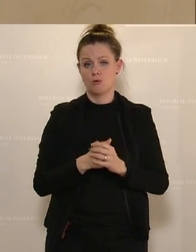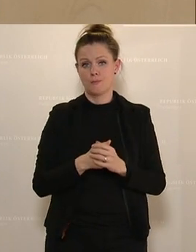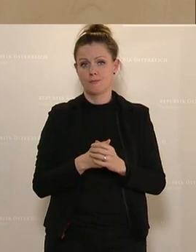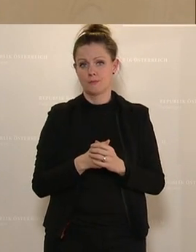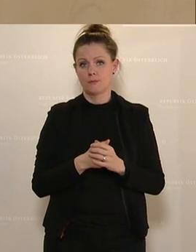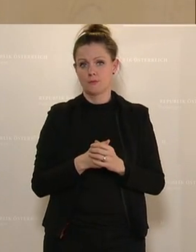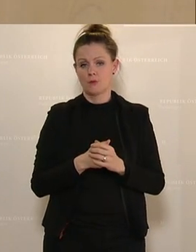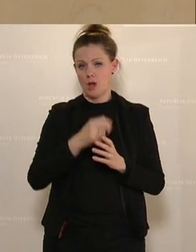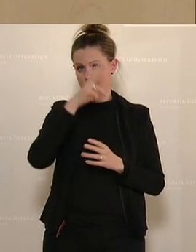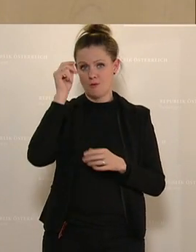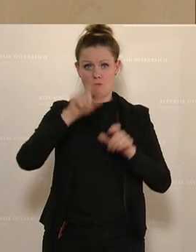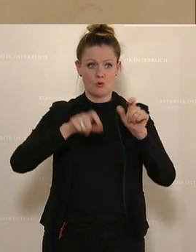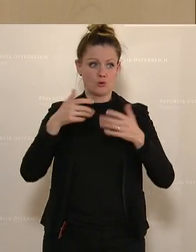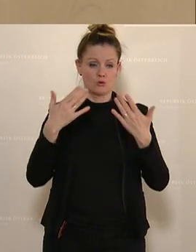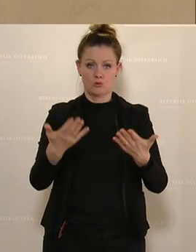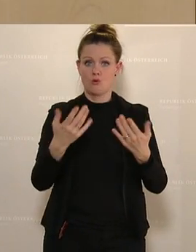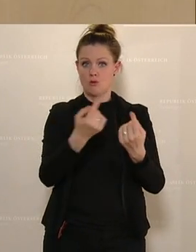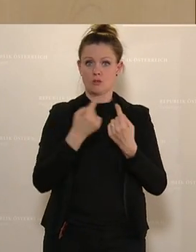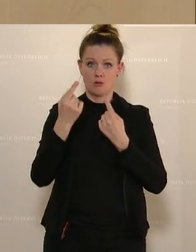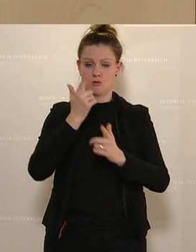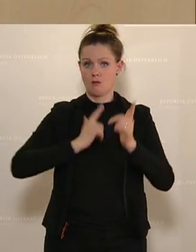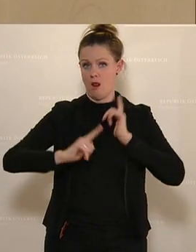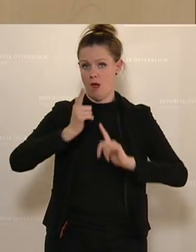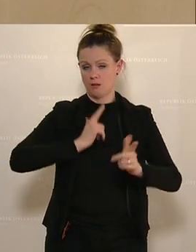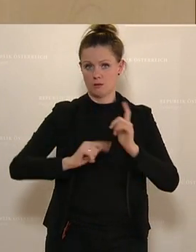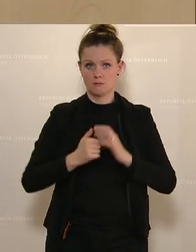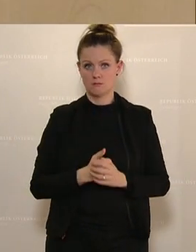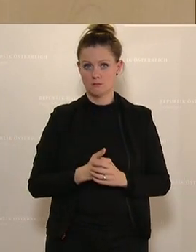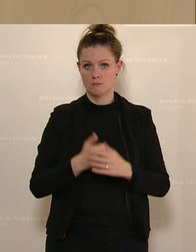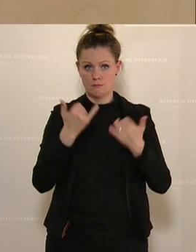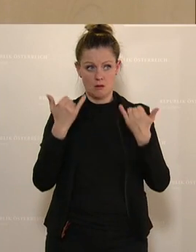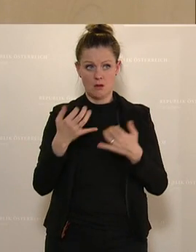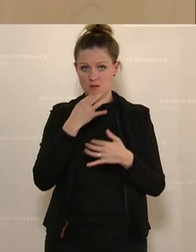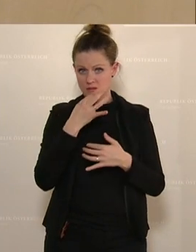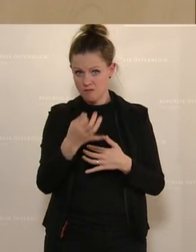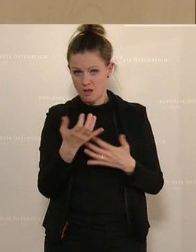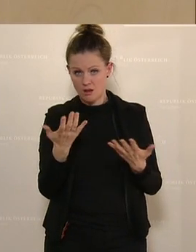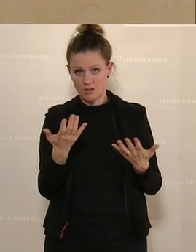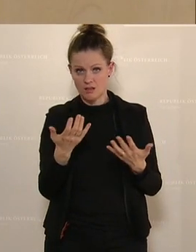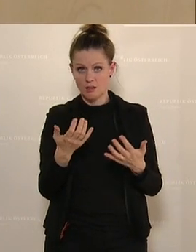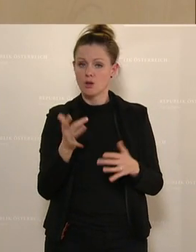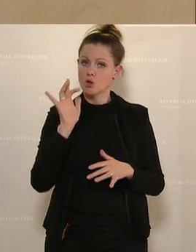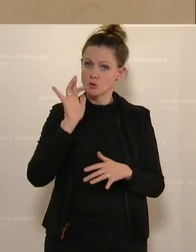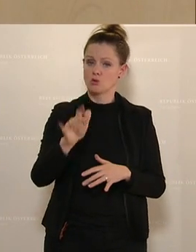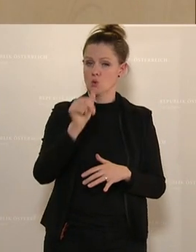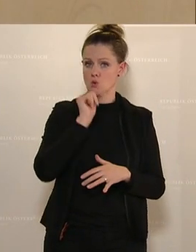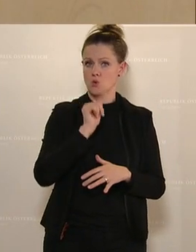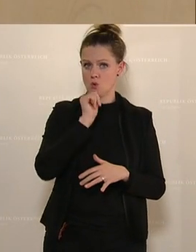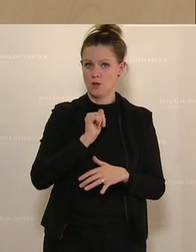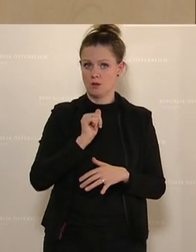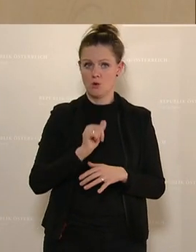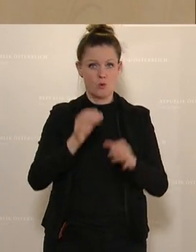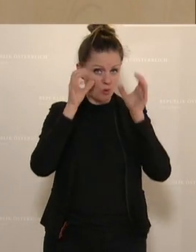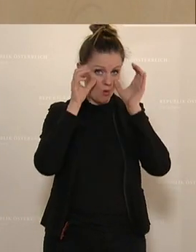wo die Bevölkerung unter dieser Situation leidet. Und die Frage ist, konkret an die Grünen, konkret an die